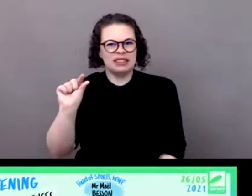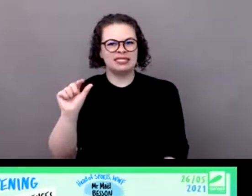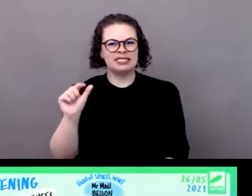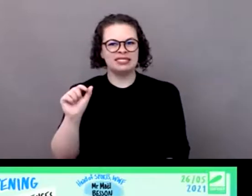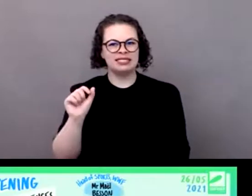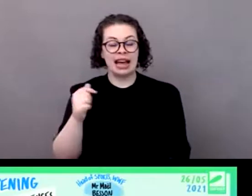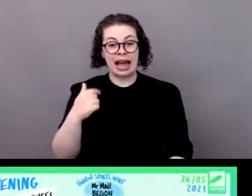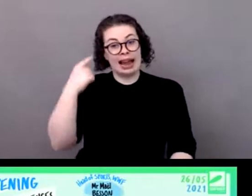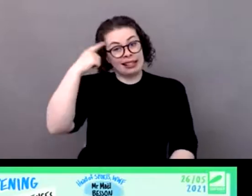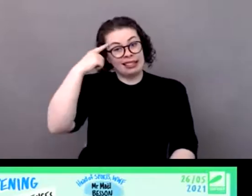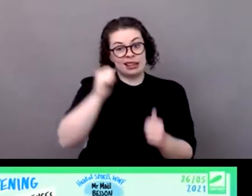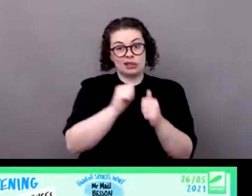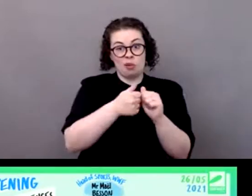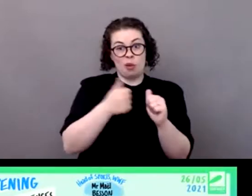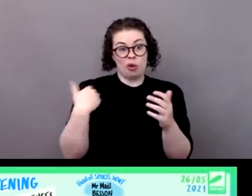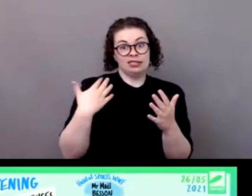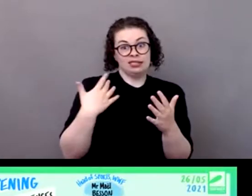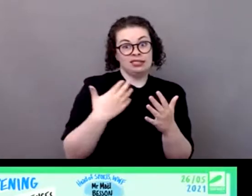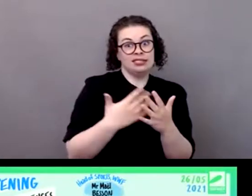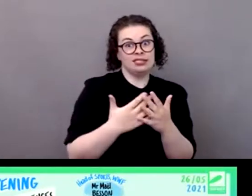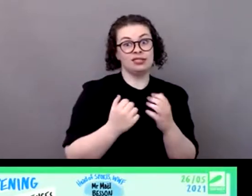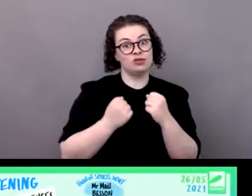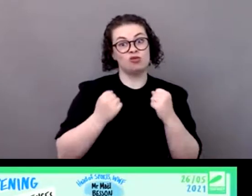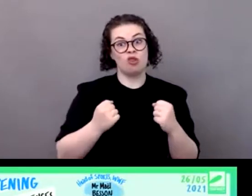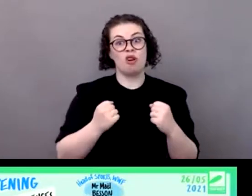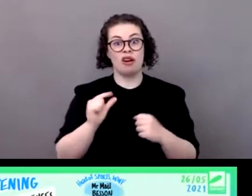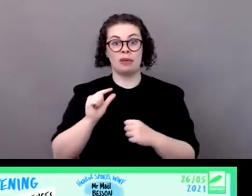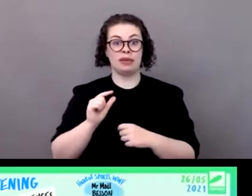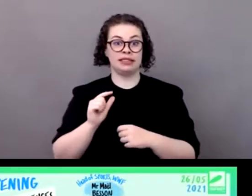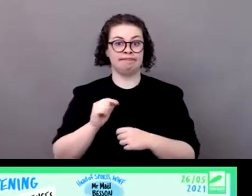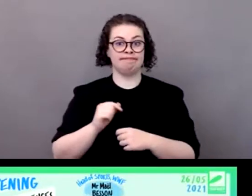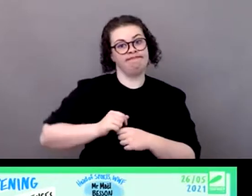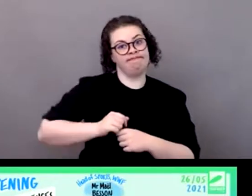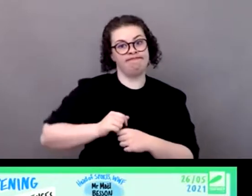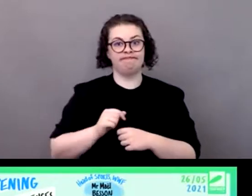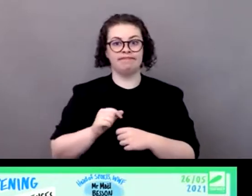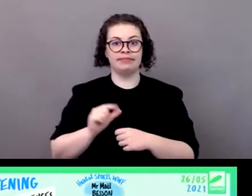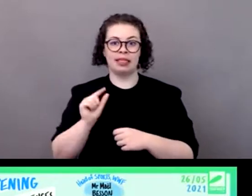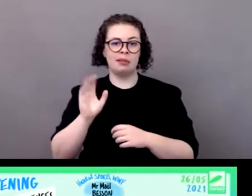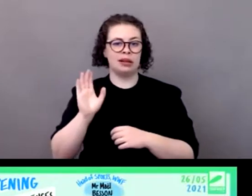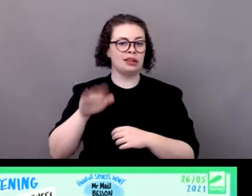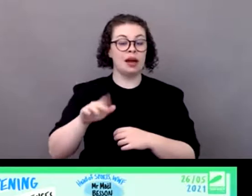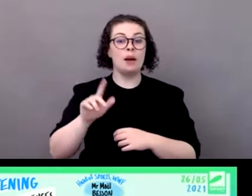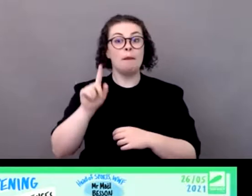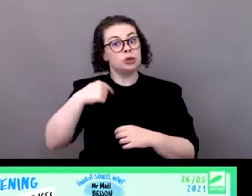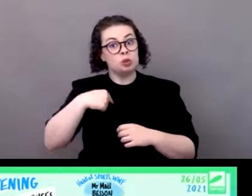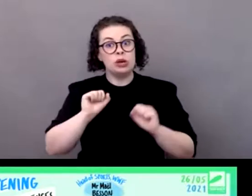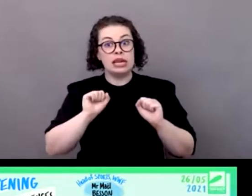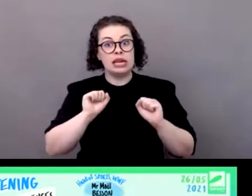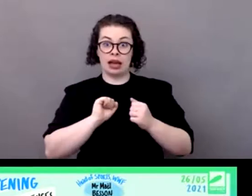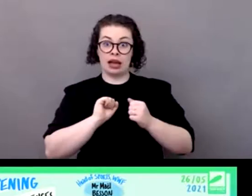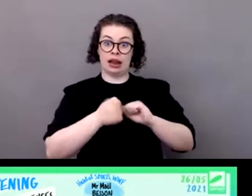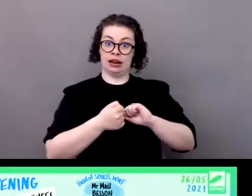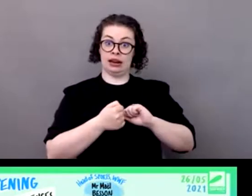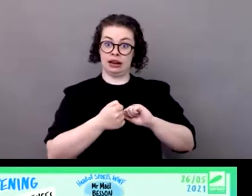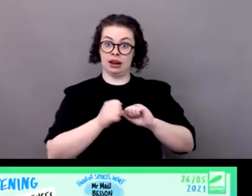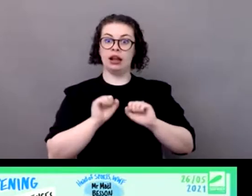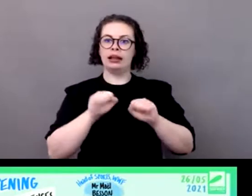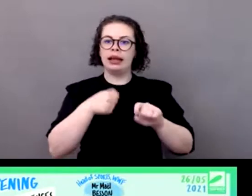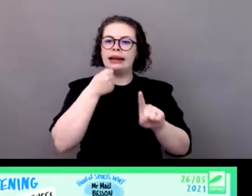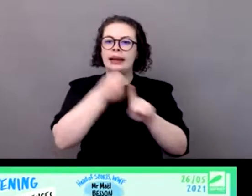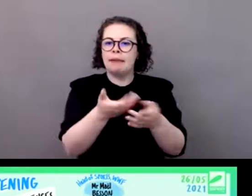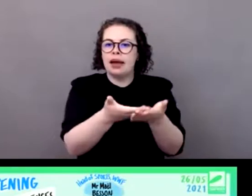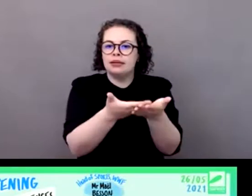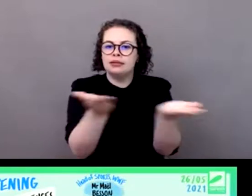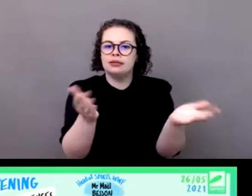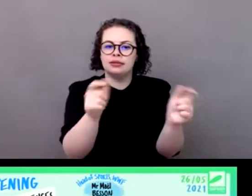ça influence donc il ya un vrai pouvoir du sport à influencer et c'est tout ce qui qui qui était mis